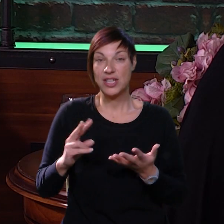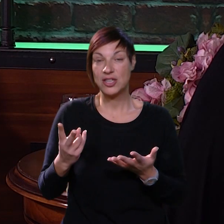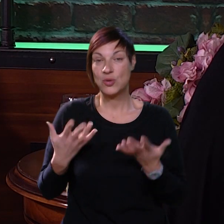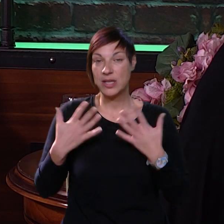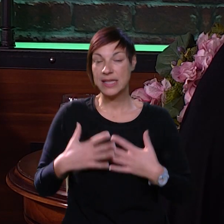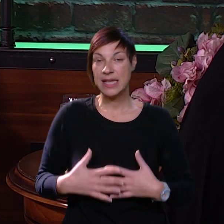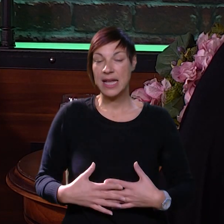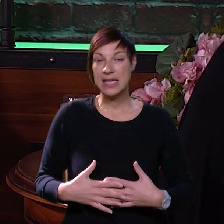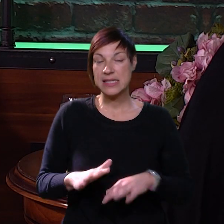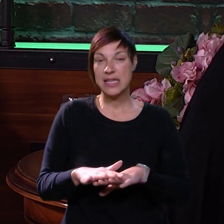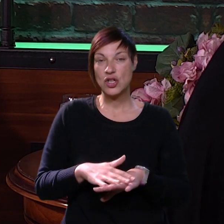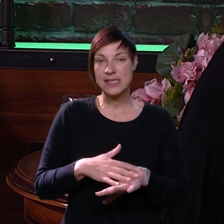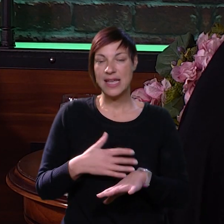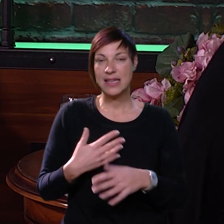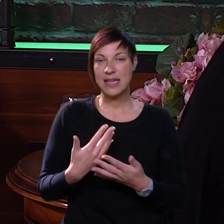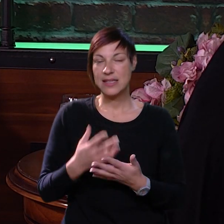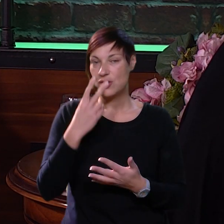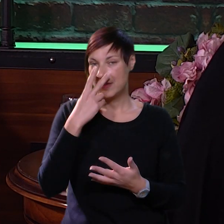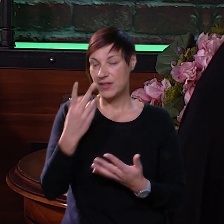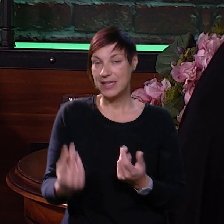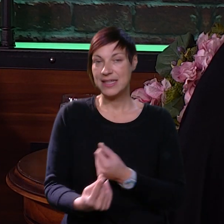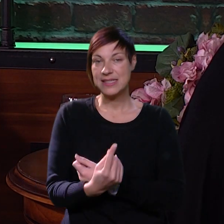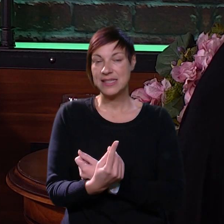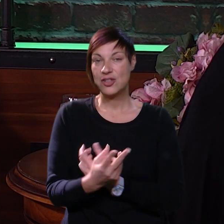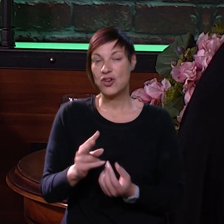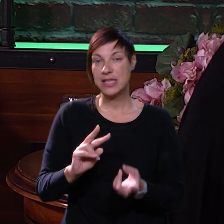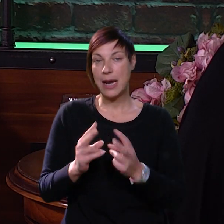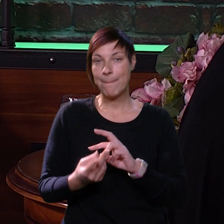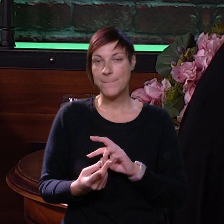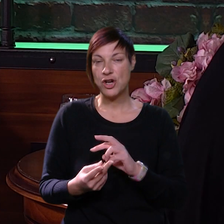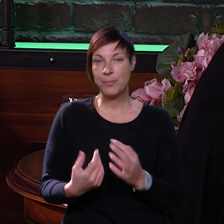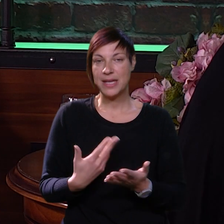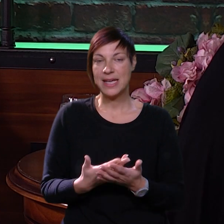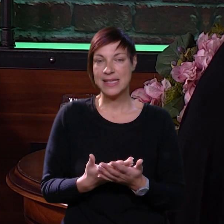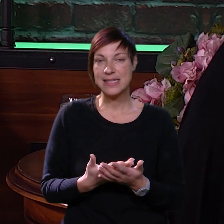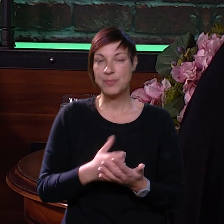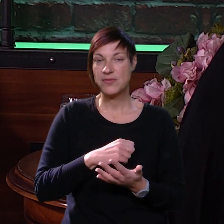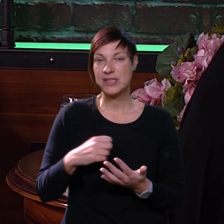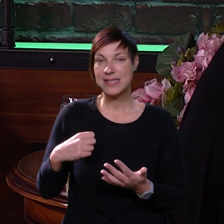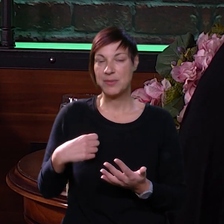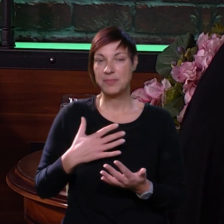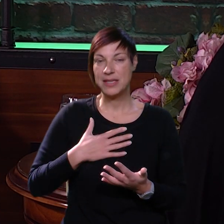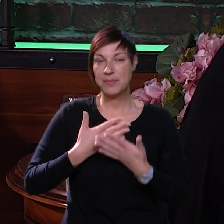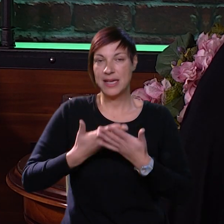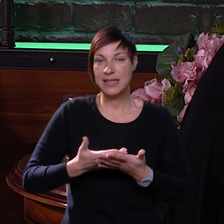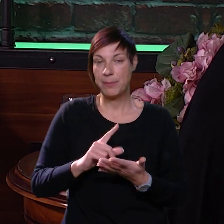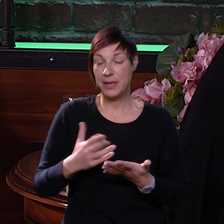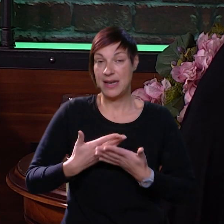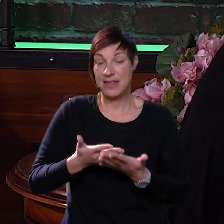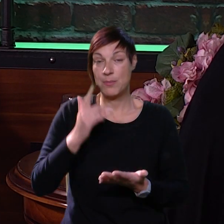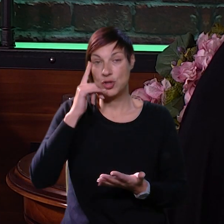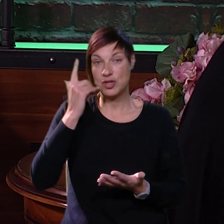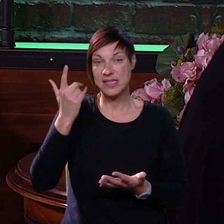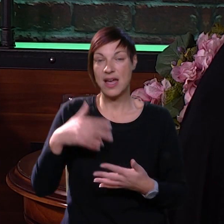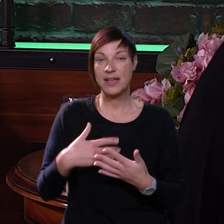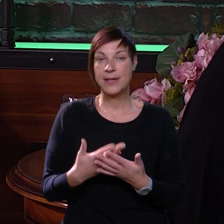drugih tjelesnih osjetila, gdje zapravo oni vide da se dogodila neka promjena, a zapravo samim time kada im mi ne